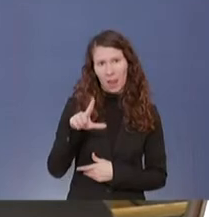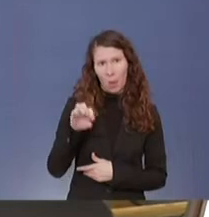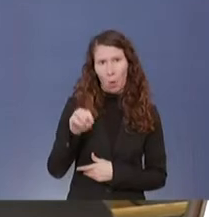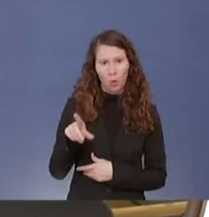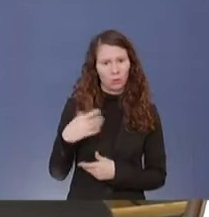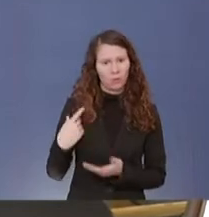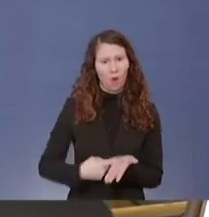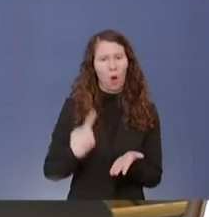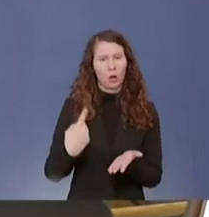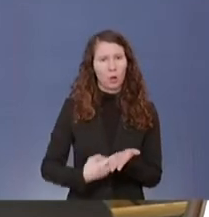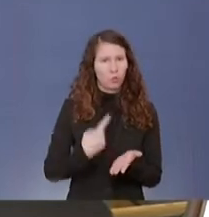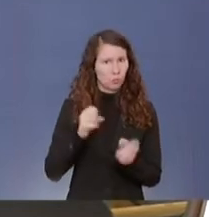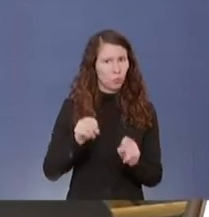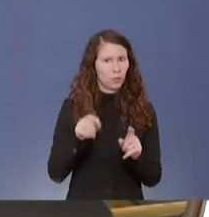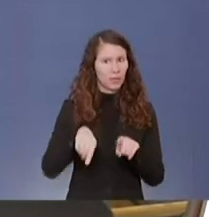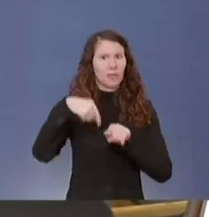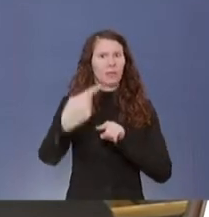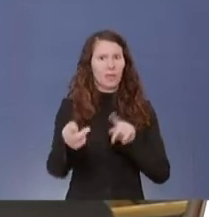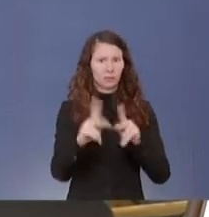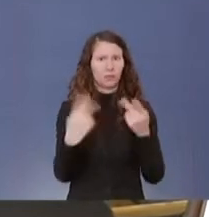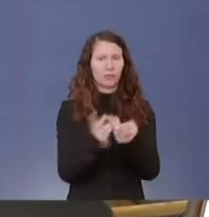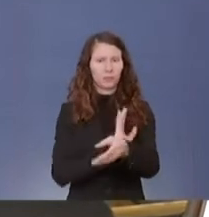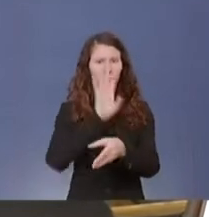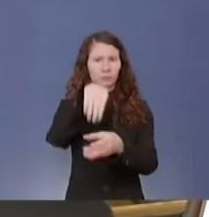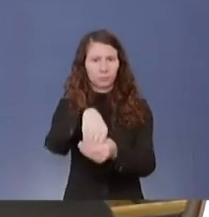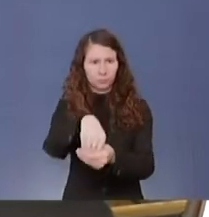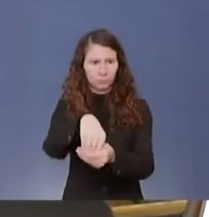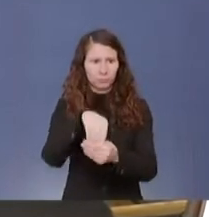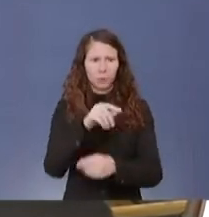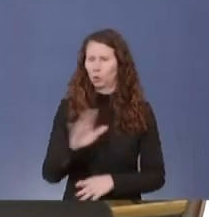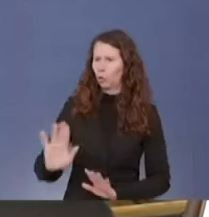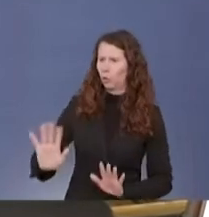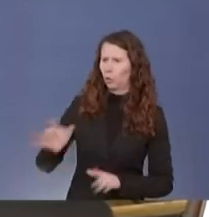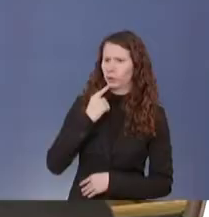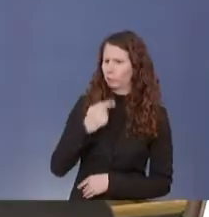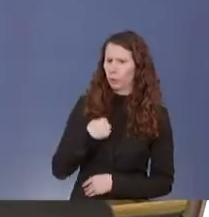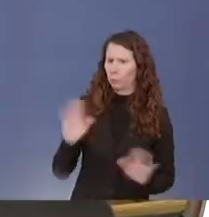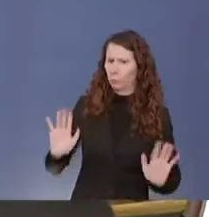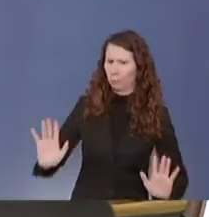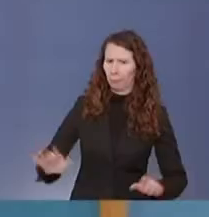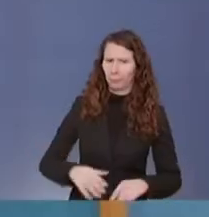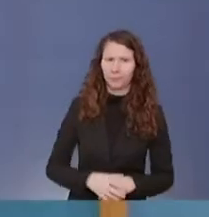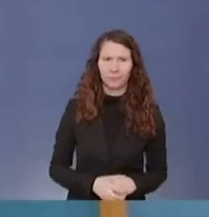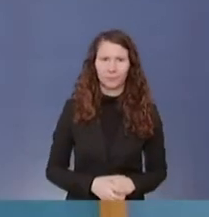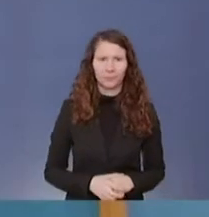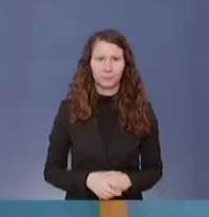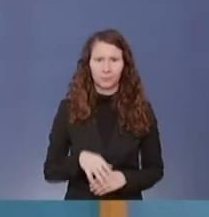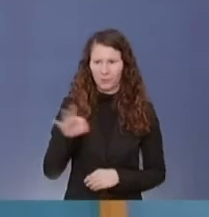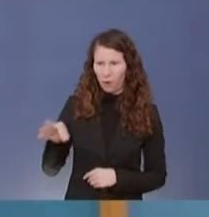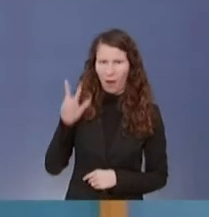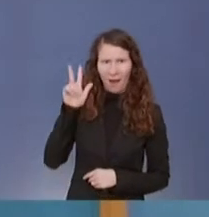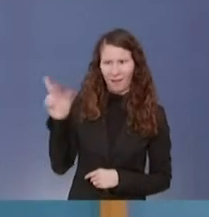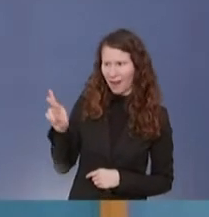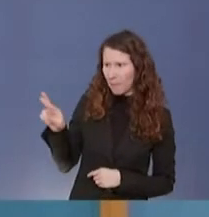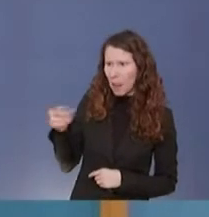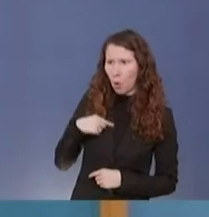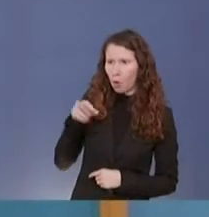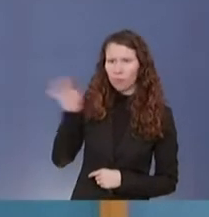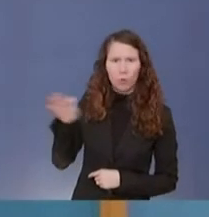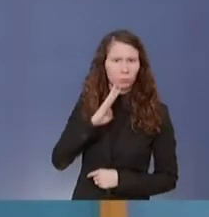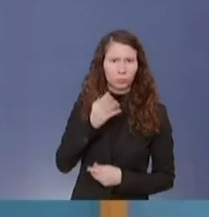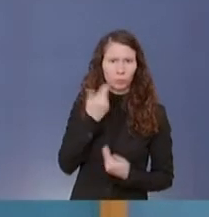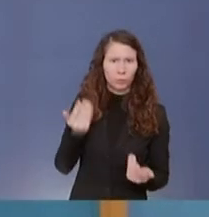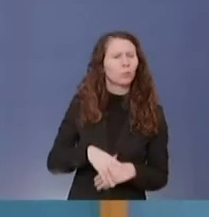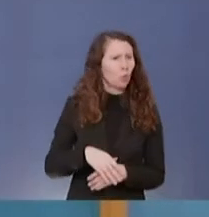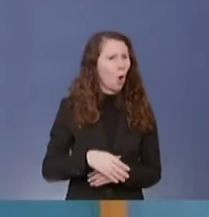Runde einbringen kann und wahrscheinlich auch wird. Das habe ich nicht gesagt. Ich kann ja nun hier nicht für Herrn Ramelow sprechen. Das ist ja immer am Freitag